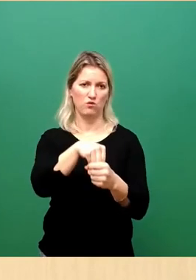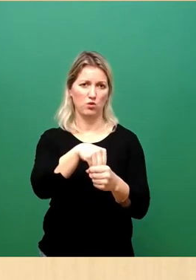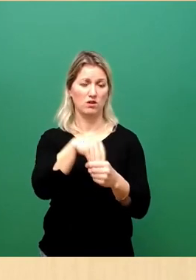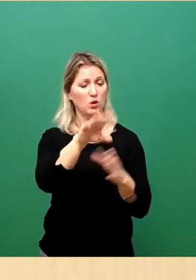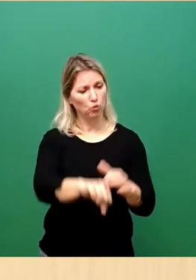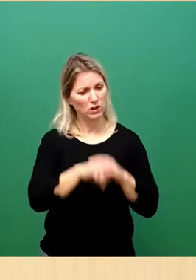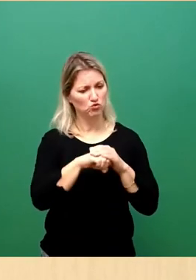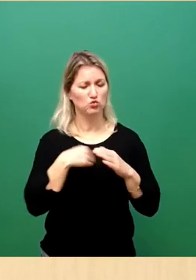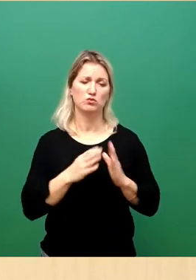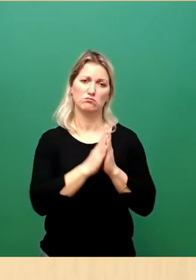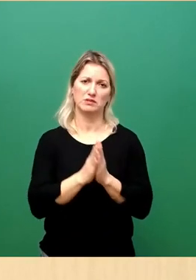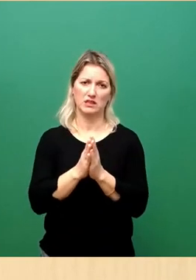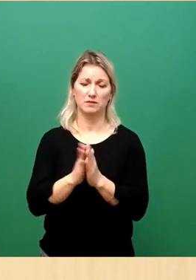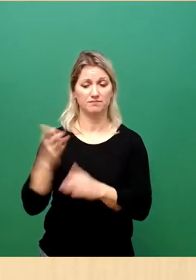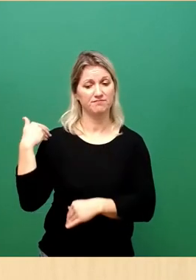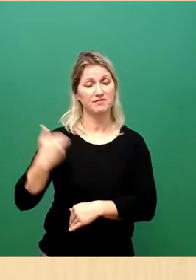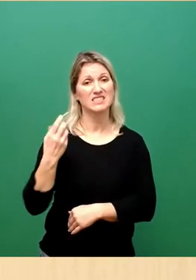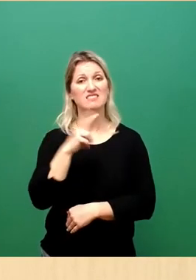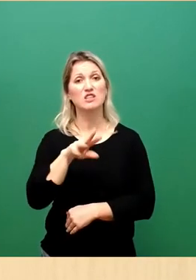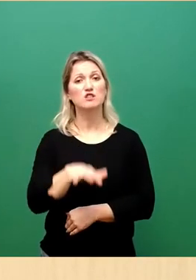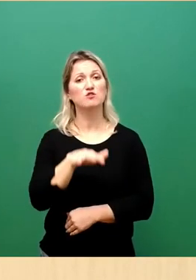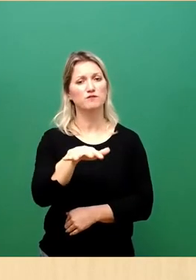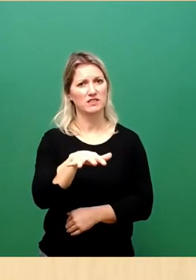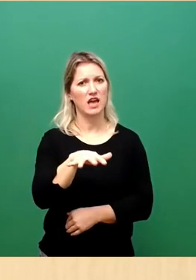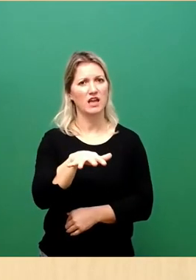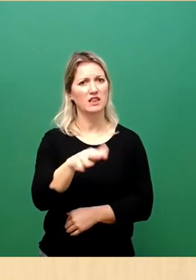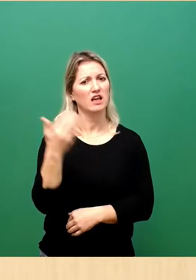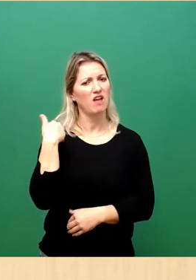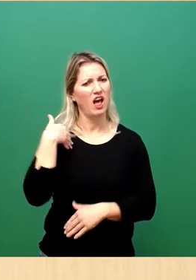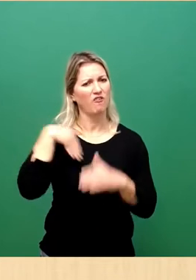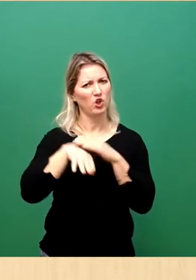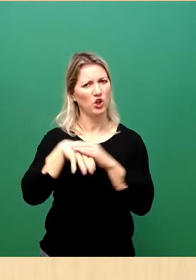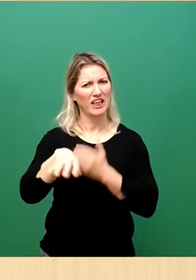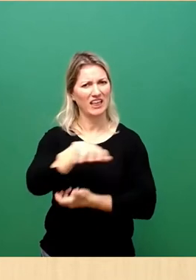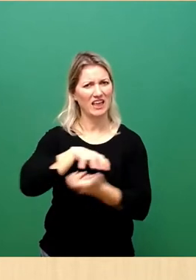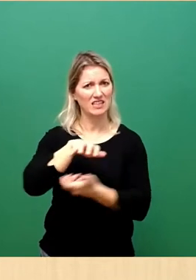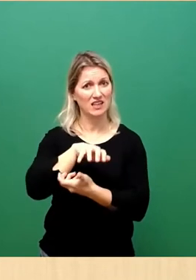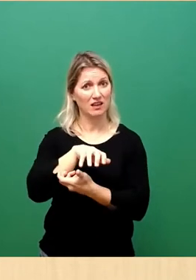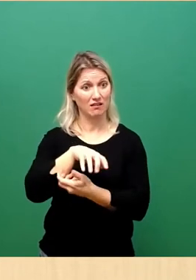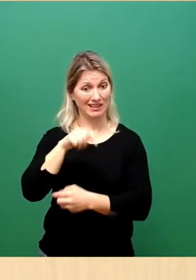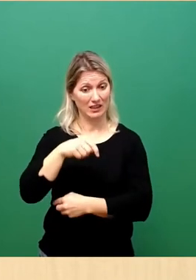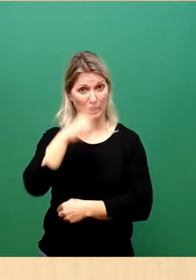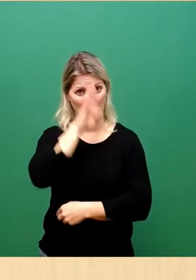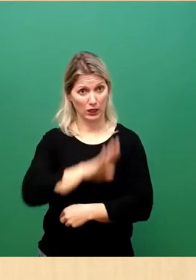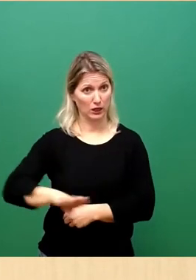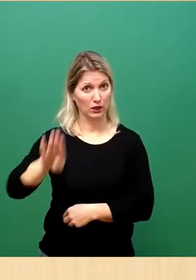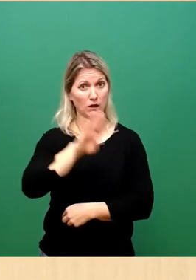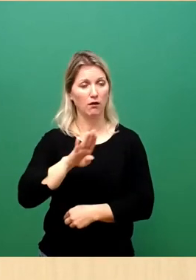Bereits 2015, im Züge der sogenannten Flüchtlingskrise, herrschte hier im Lande Wertuntergangsstimmung.